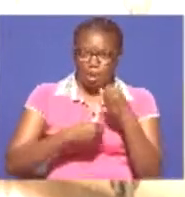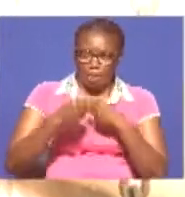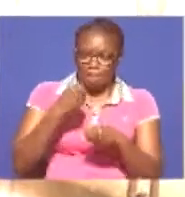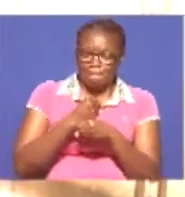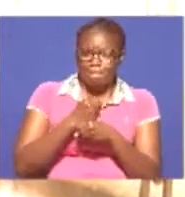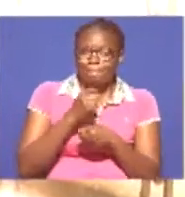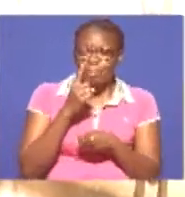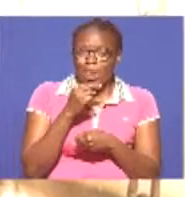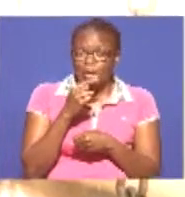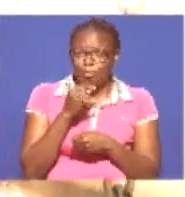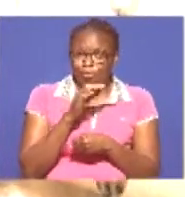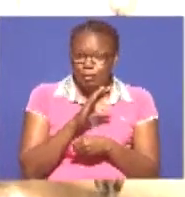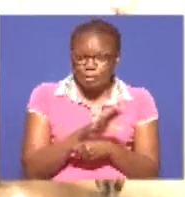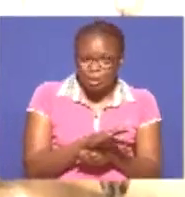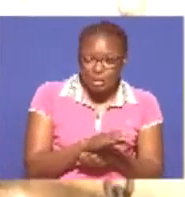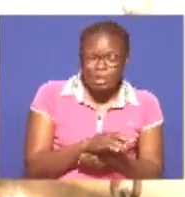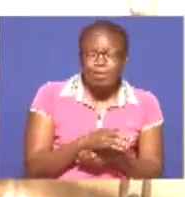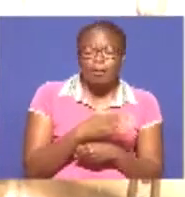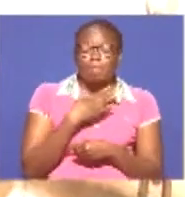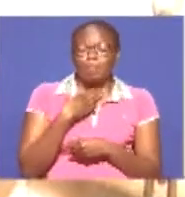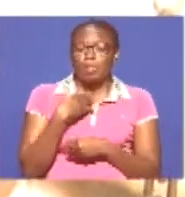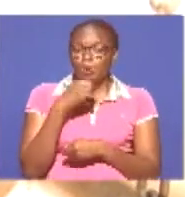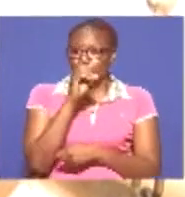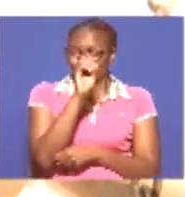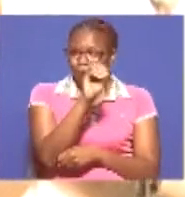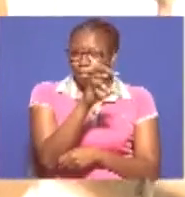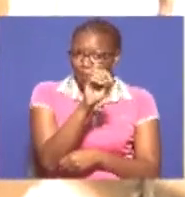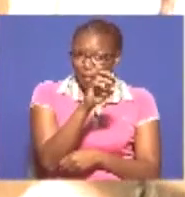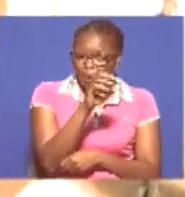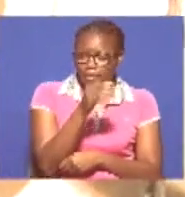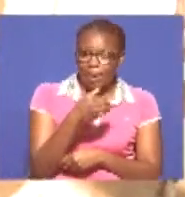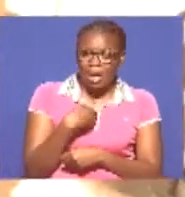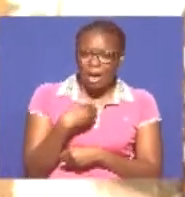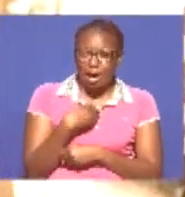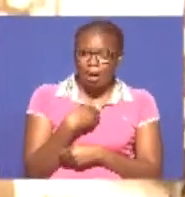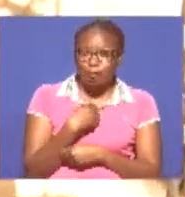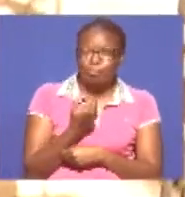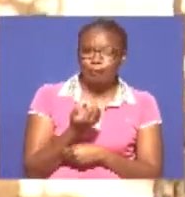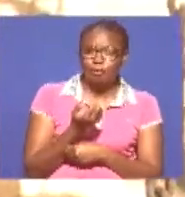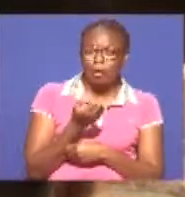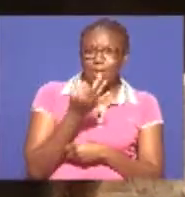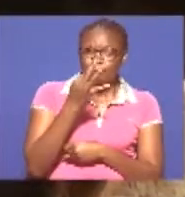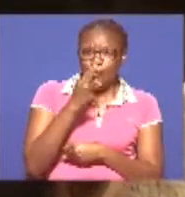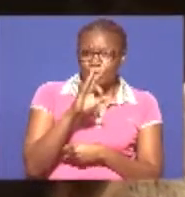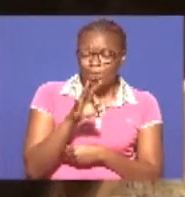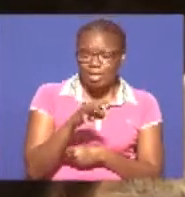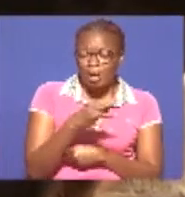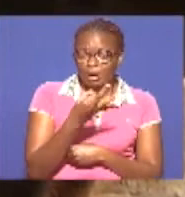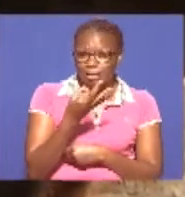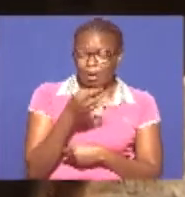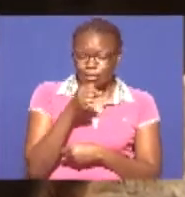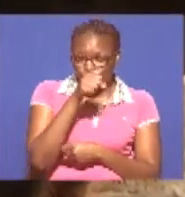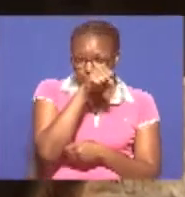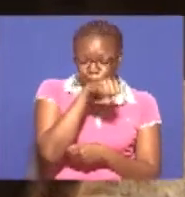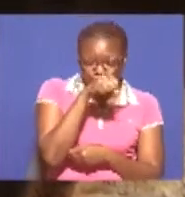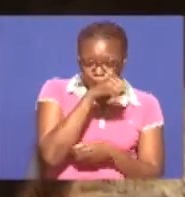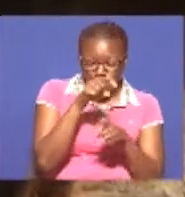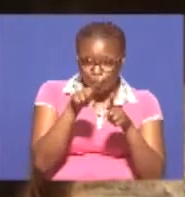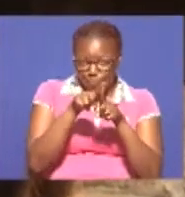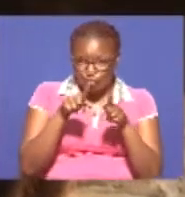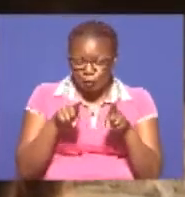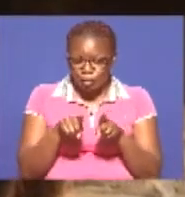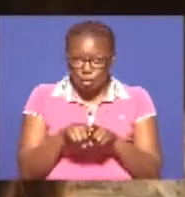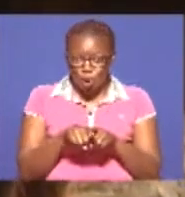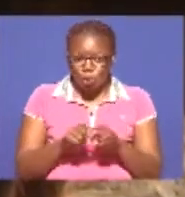na bado wanamaonia kuwa na ngurue zaidi ya elfu tatu kwa muda wamezi miwili idayo Pia, waweza kufikia